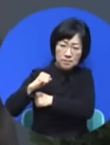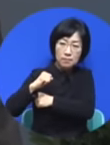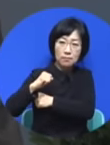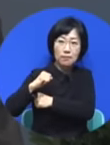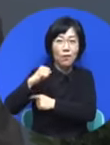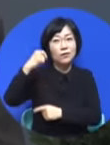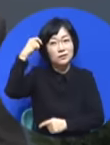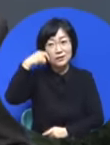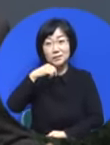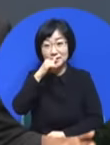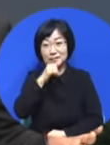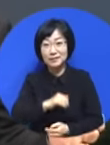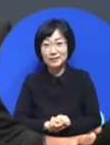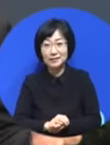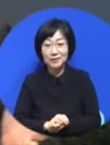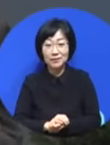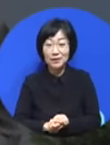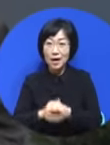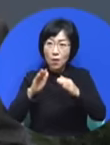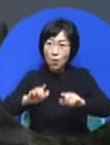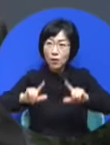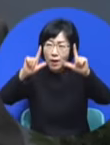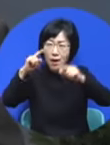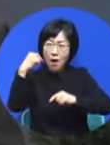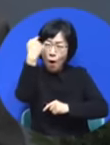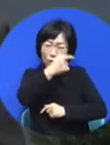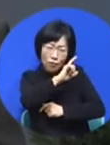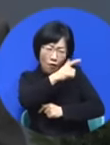올해는 다민족이 많이 오셨어요.